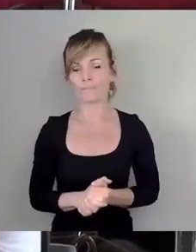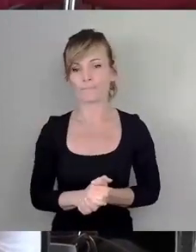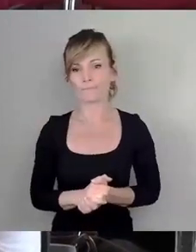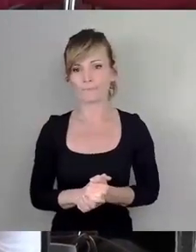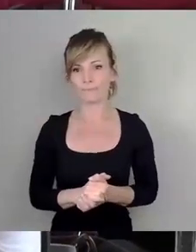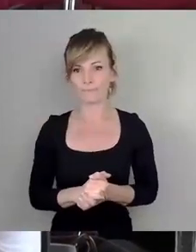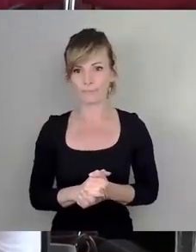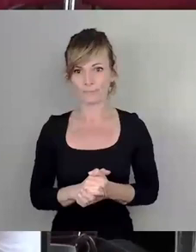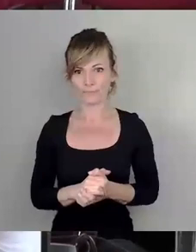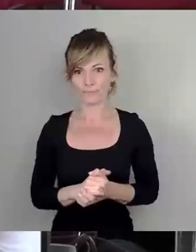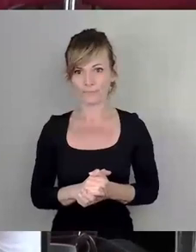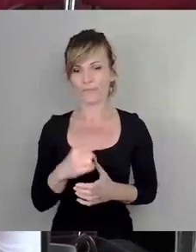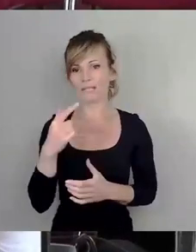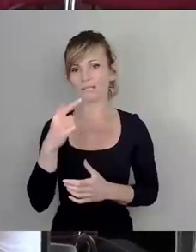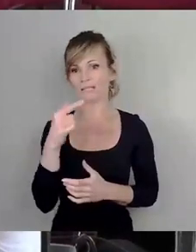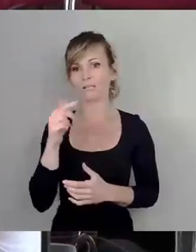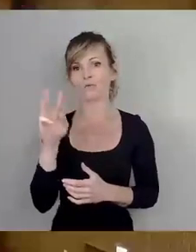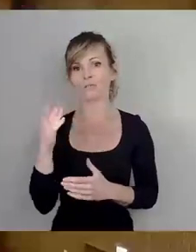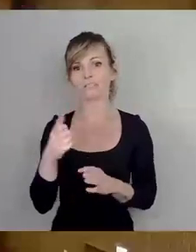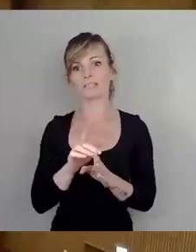Dann Thilo Würzling, Fraktion, bitte.